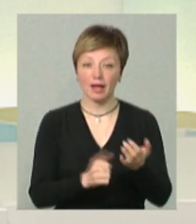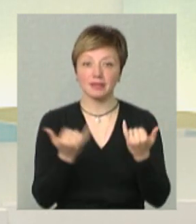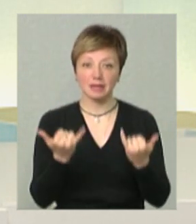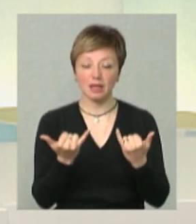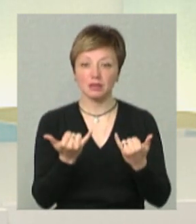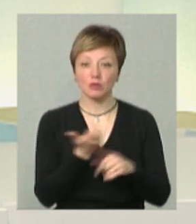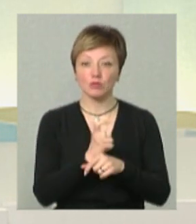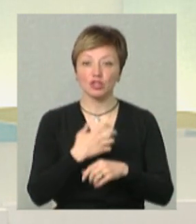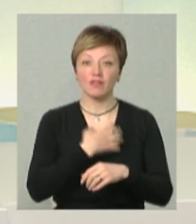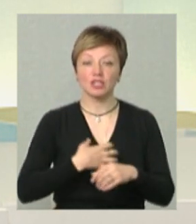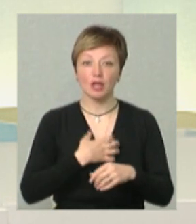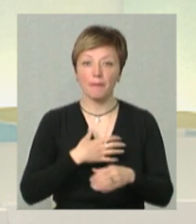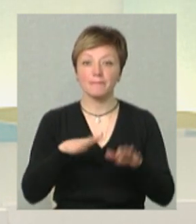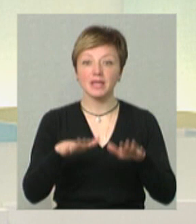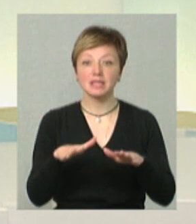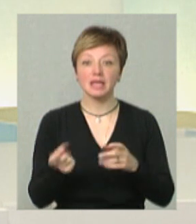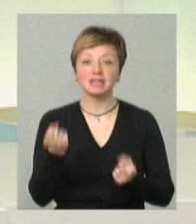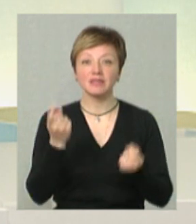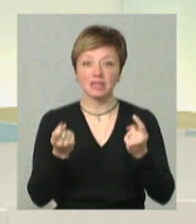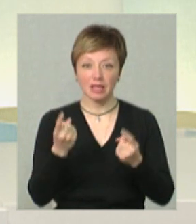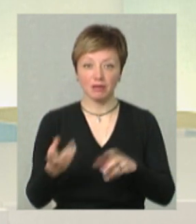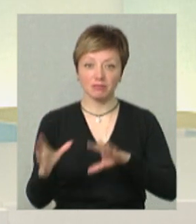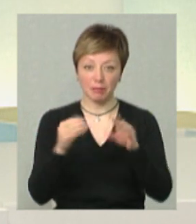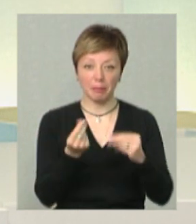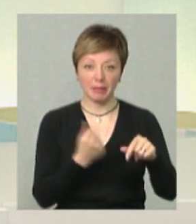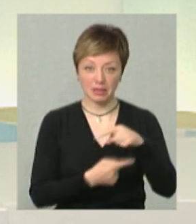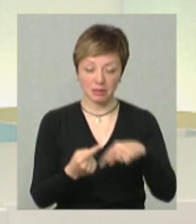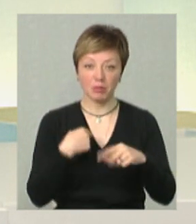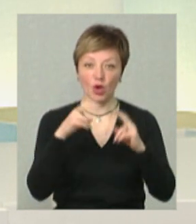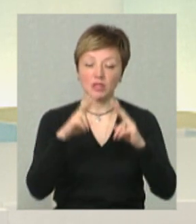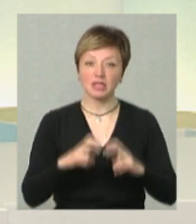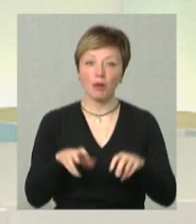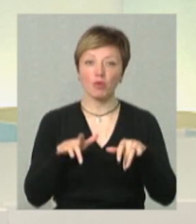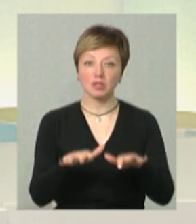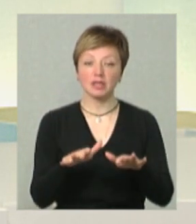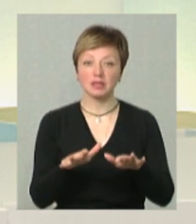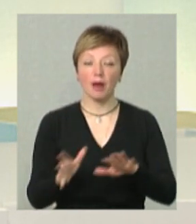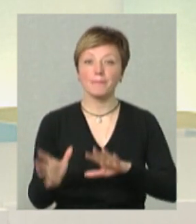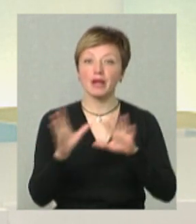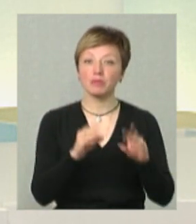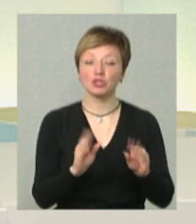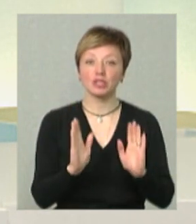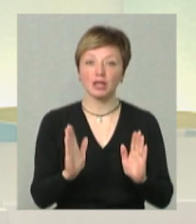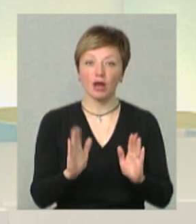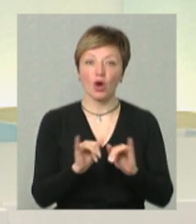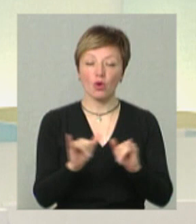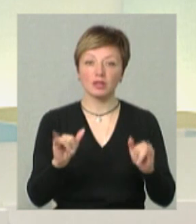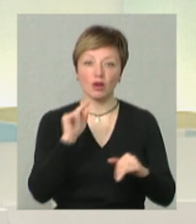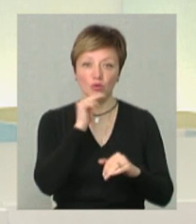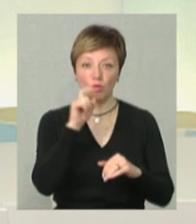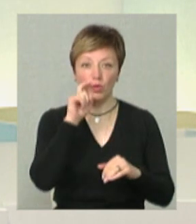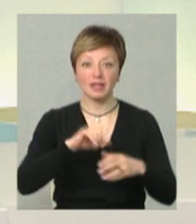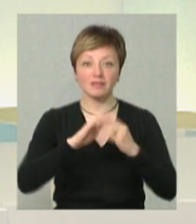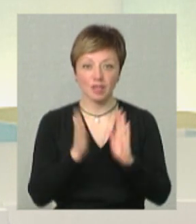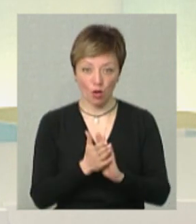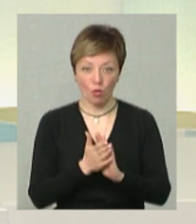більш важливі в місцях, звідки релокується бізнес. Тому ми розглядаємо процес релокації як розвиток економіки України